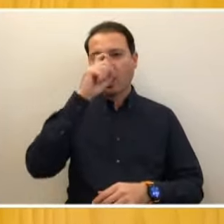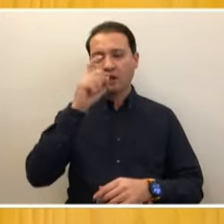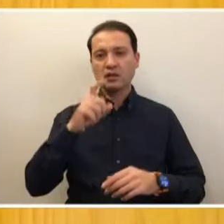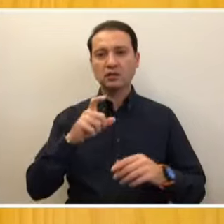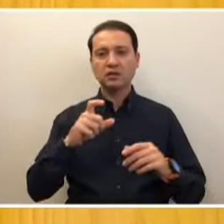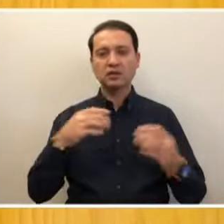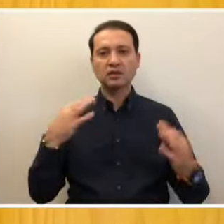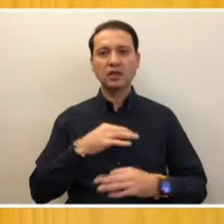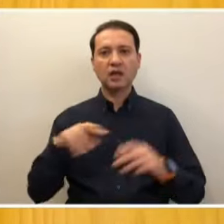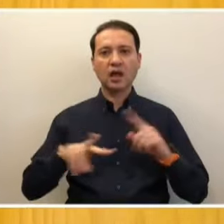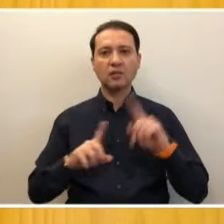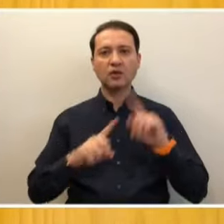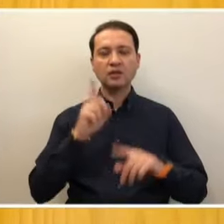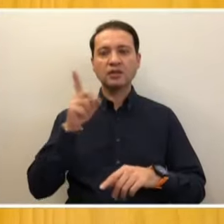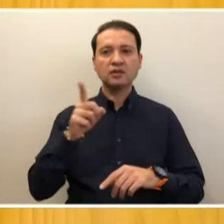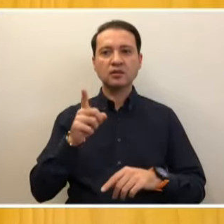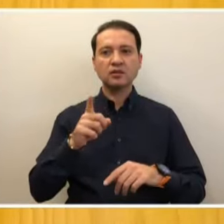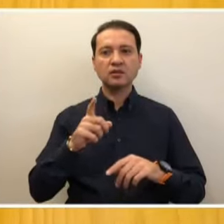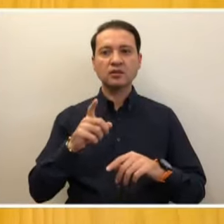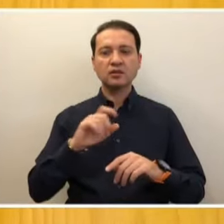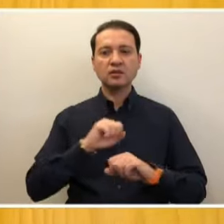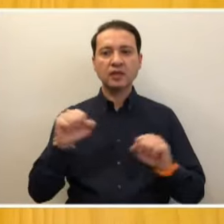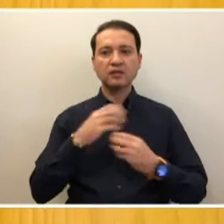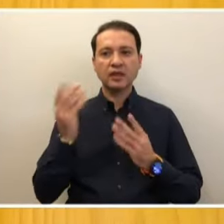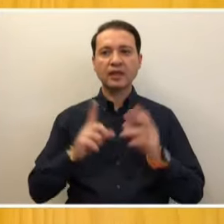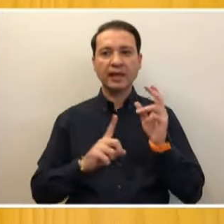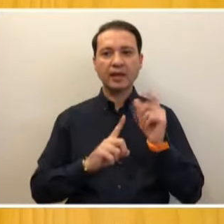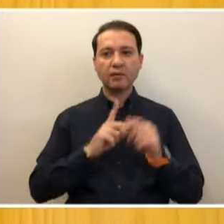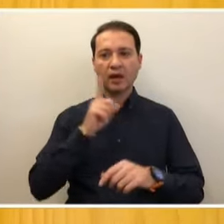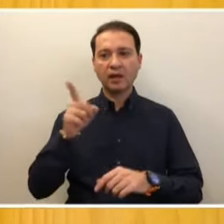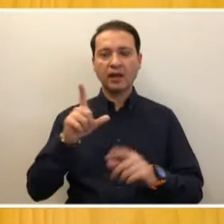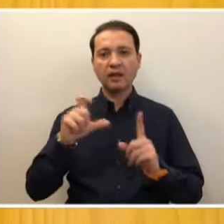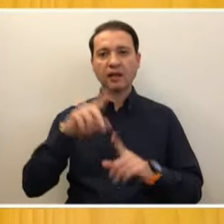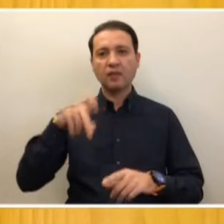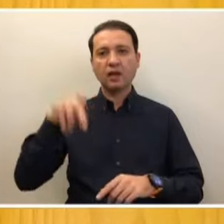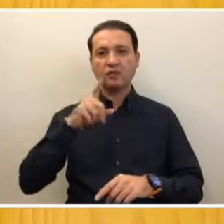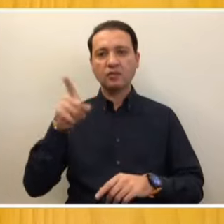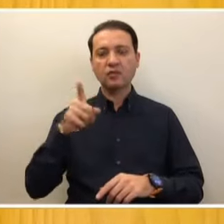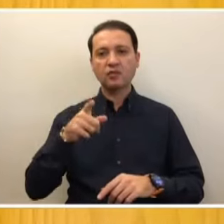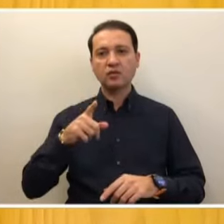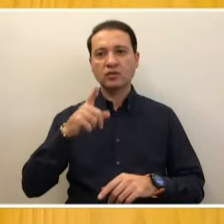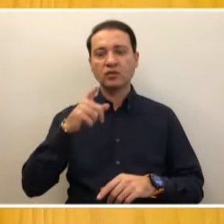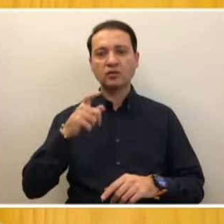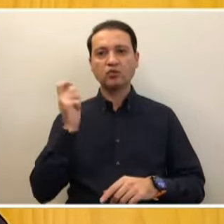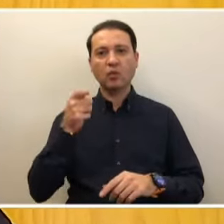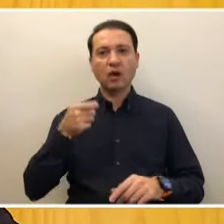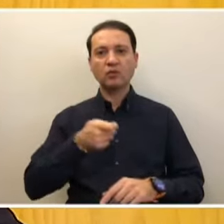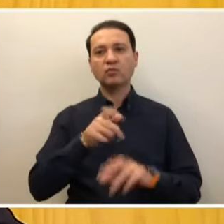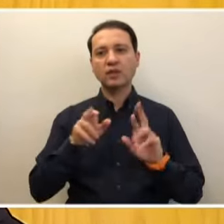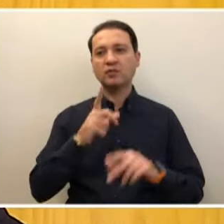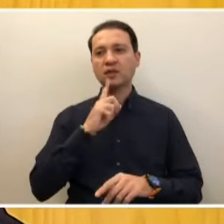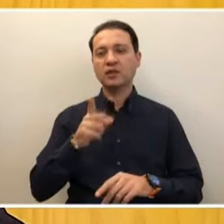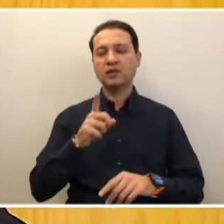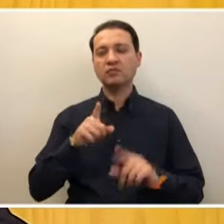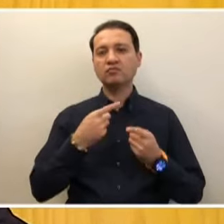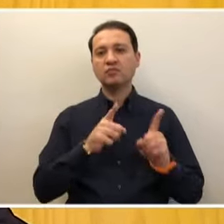Ahmet Türk'ün istismar edilmesi İmralı'ya, Dem Parti arasına çomak sokmak sinsilikleri, CHP